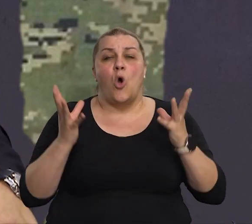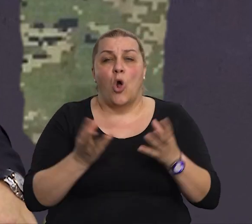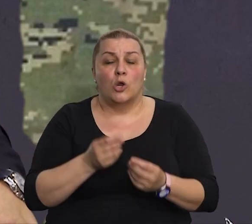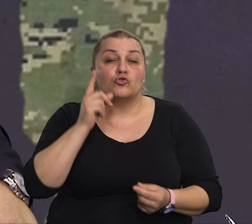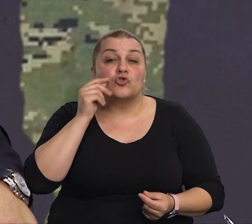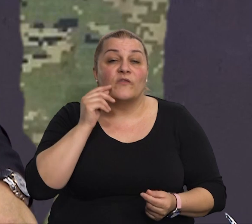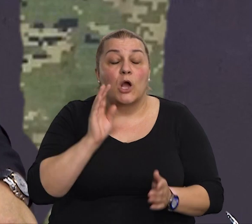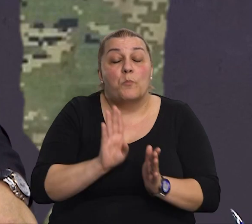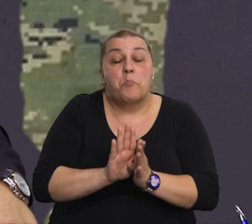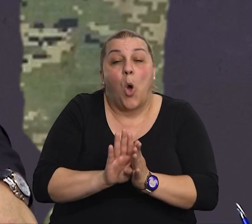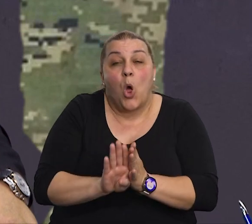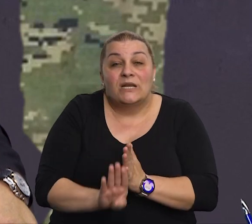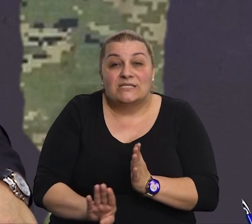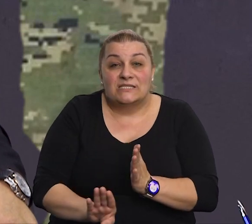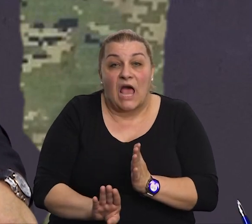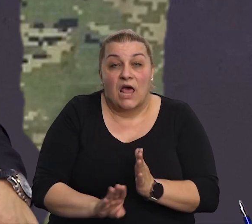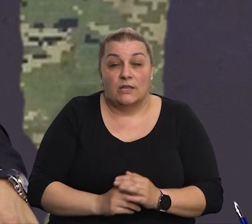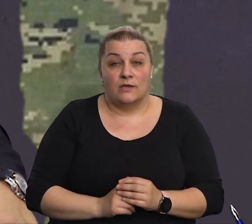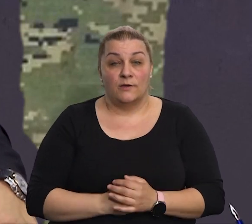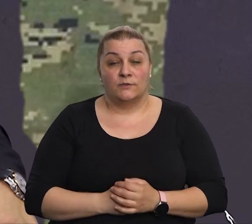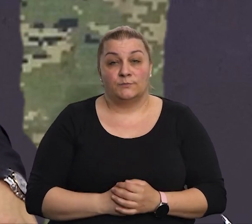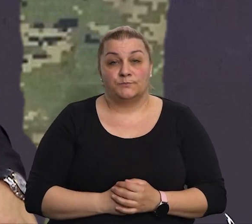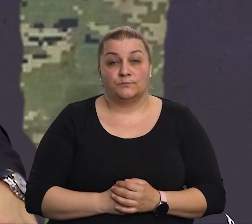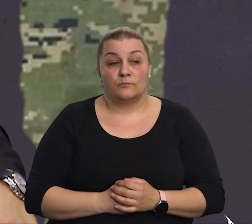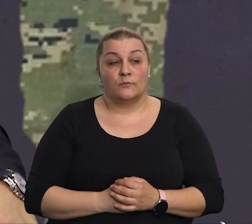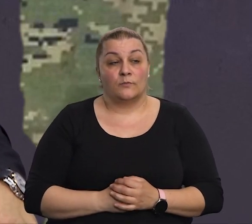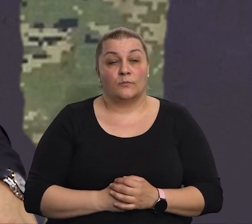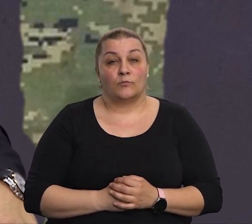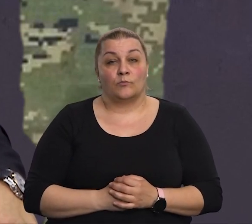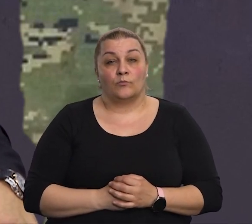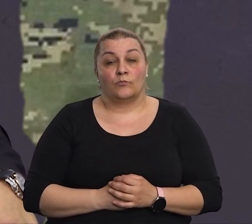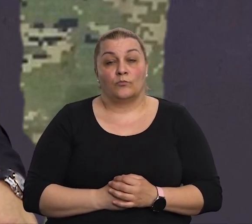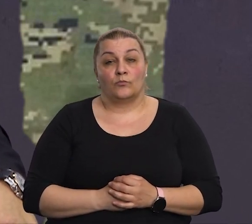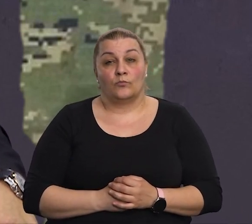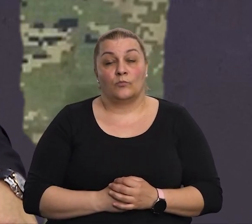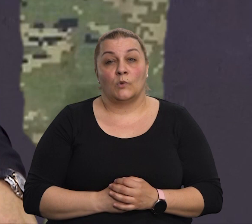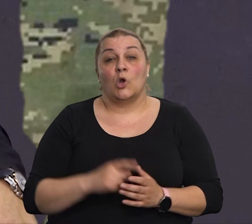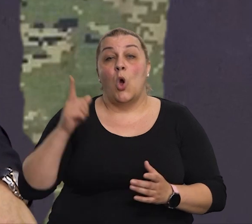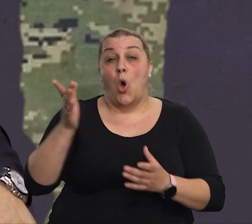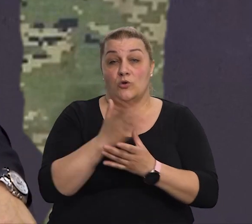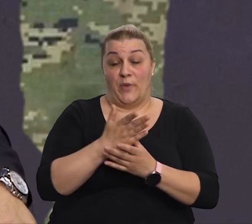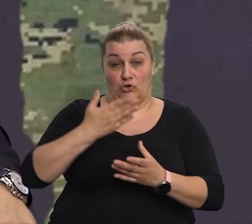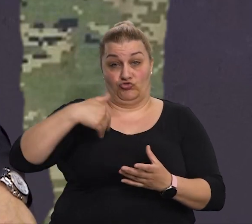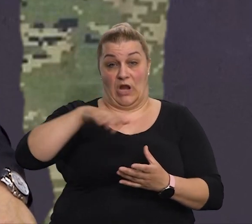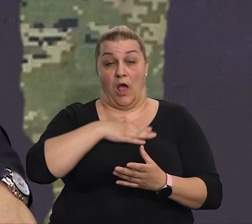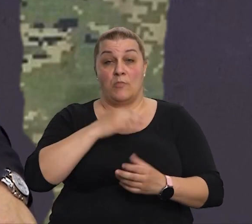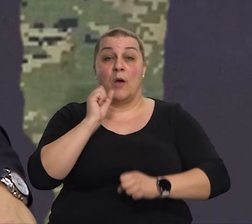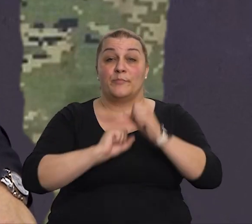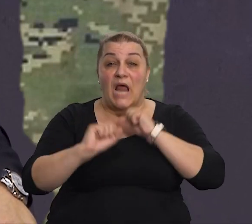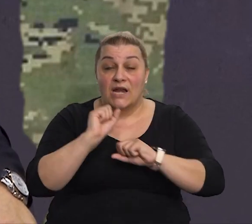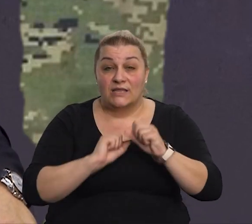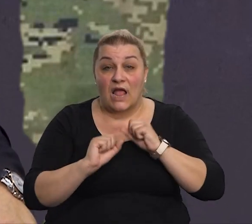ponizan toliko da mu i on sami među nama branditeljima među